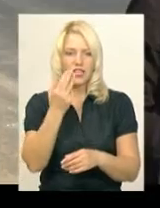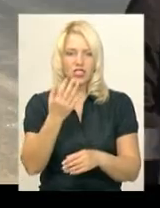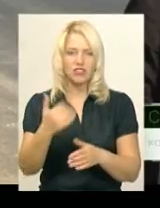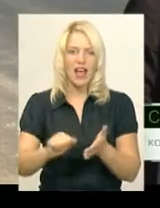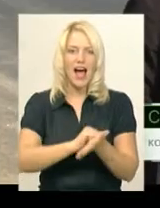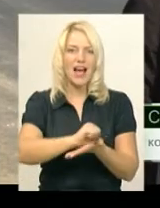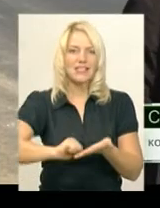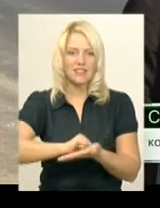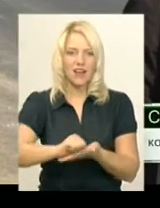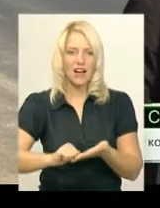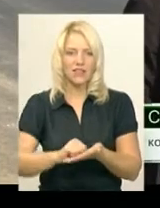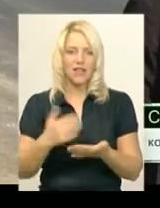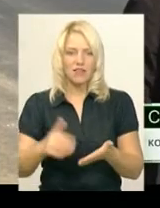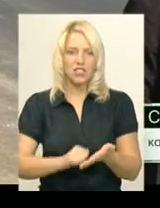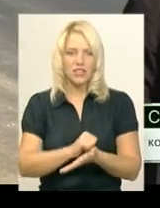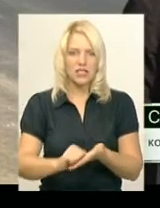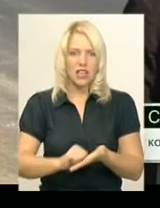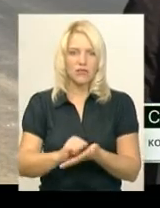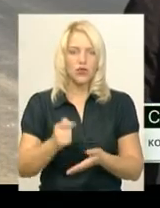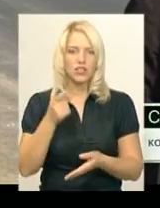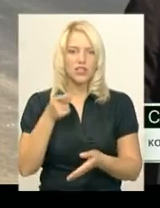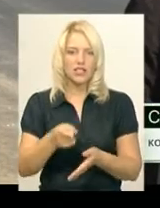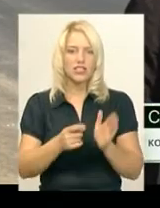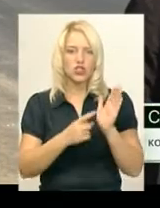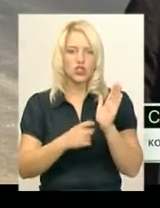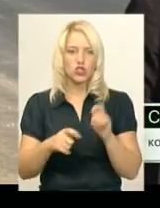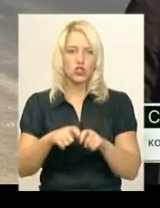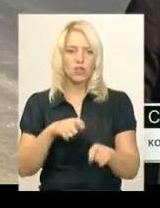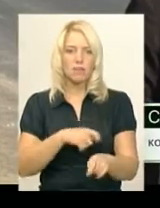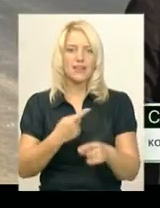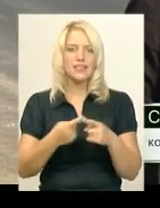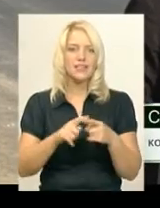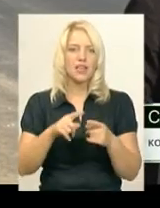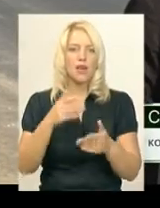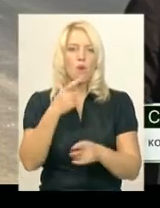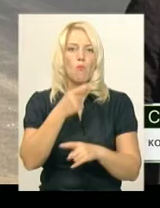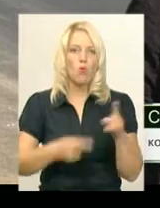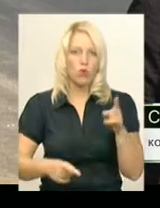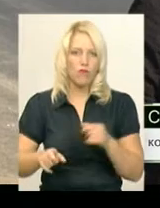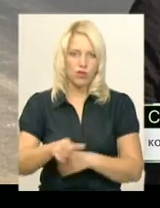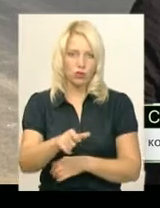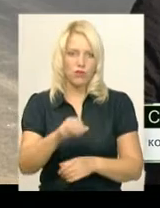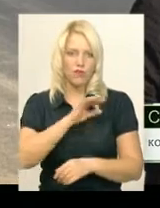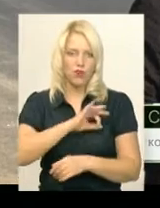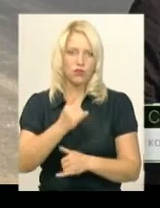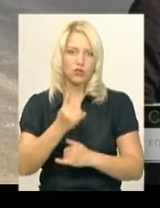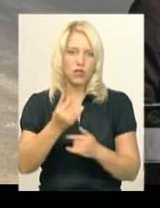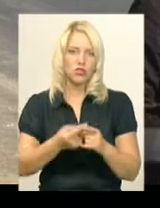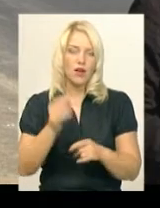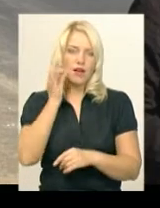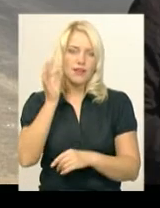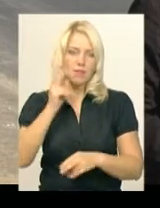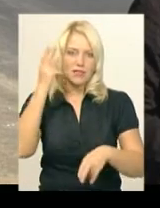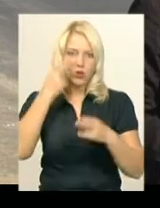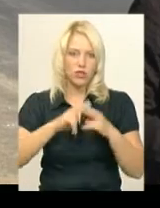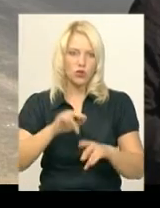Підрядники заасфальтували 1700 метрів автошляху. Це майже половина дороги. Використовують вони для цього німецьку технологію та